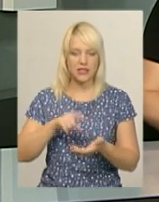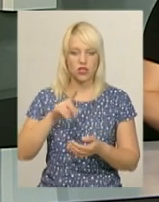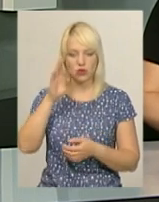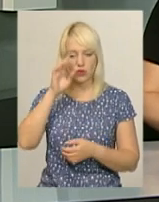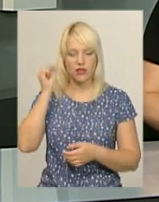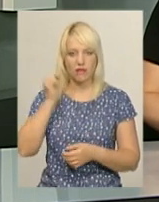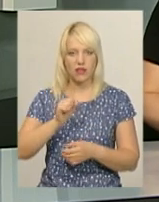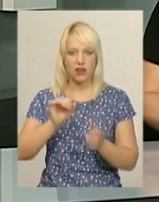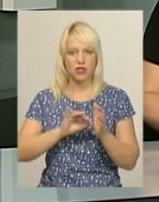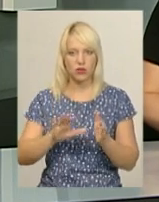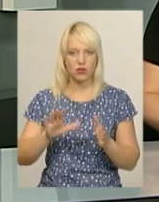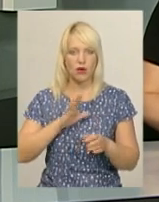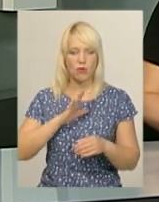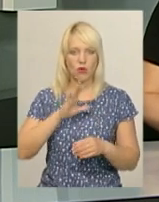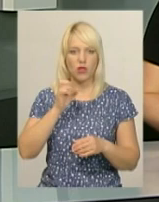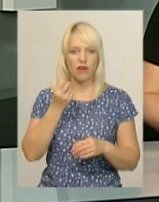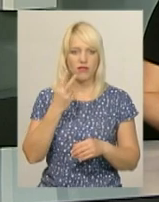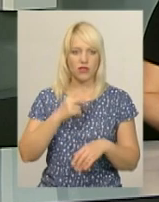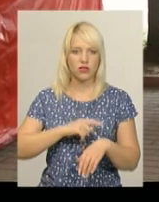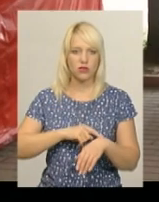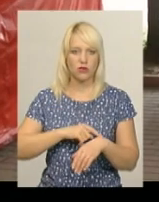до Хмельницького відділу поліції у півдні.